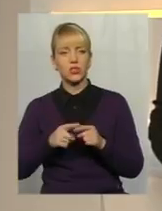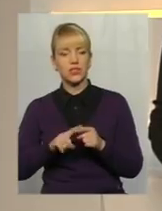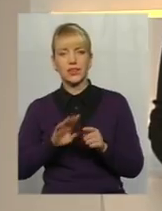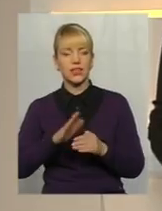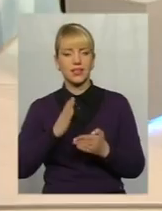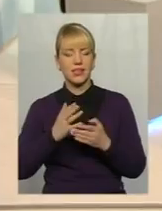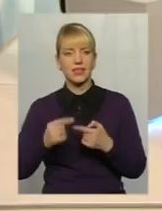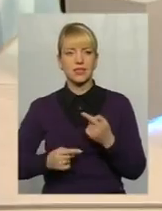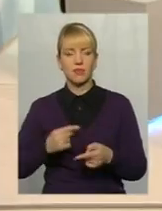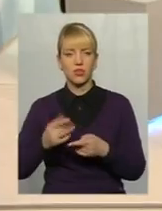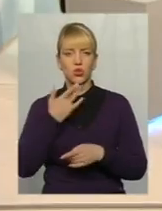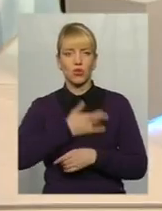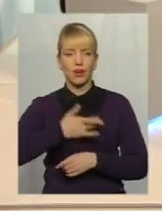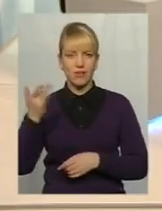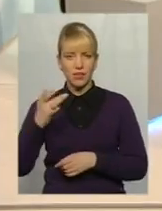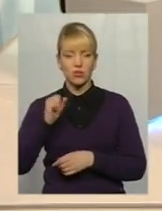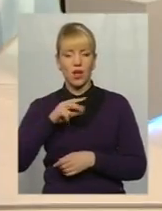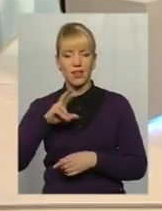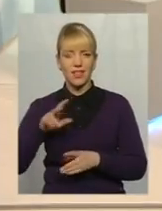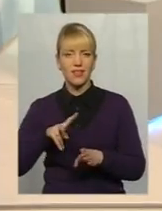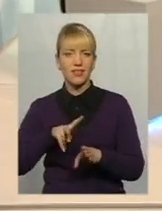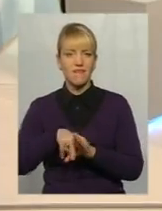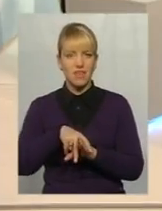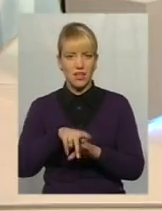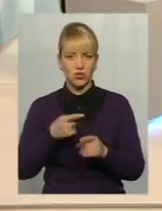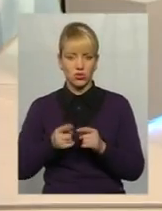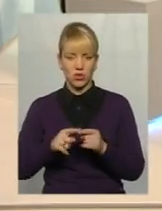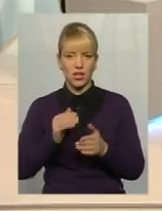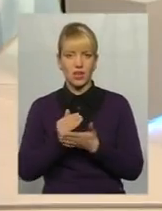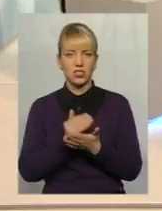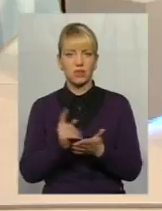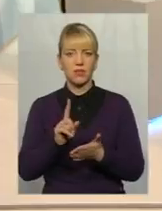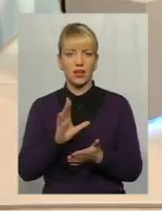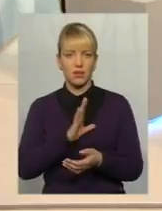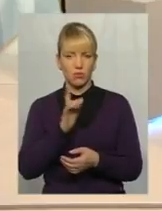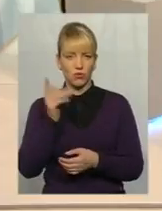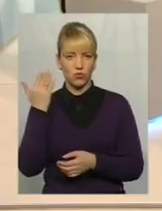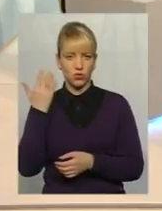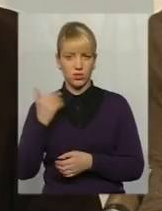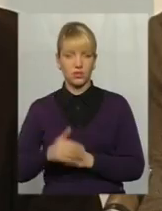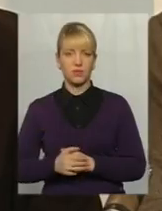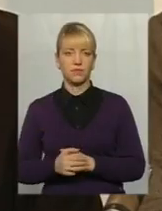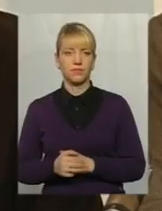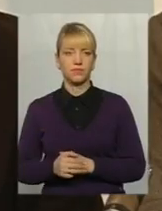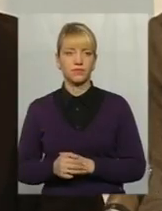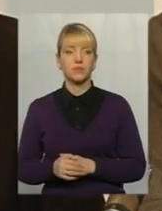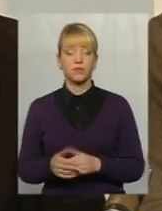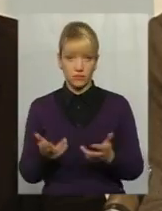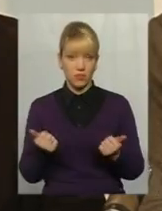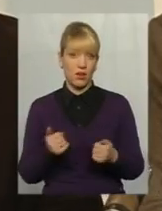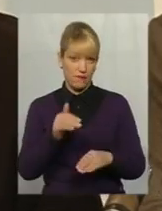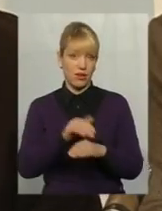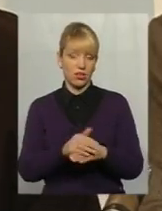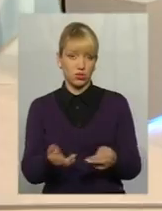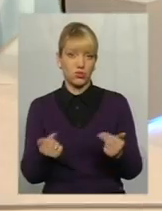спадщиною саме радянською, але нав'язаною тим режимом, який панував тоді? Ну, фактично так. до них